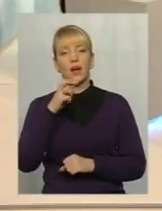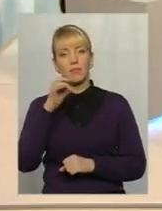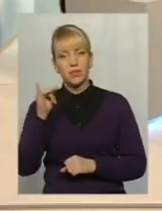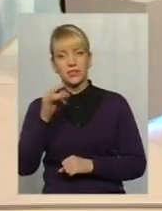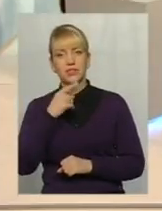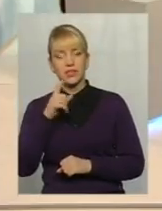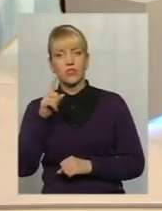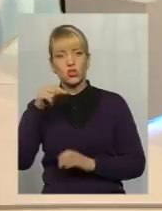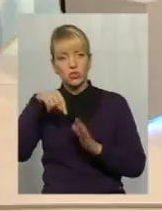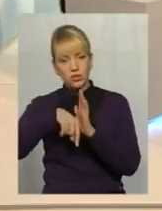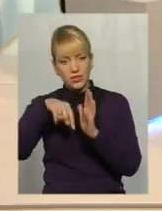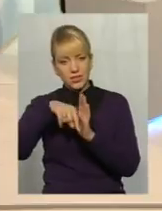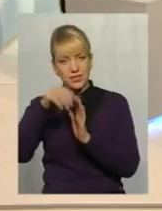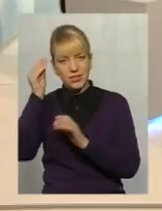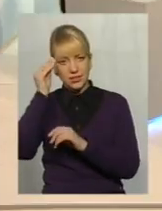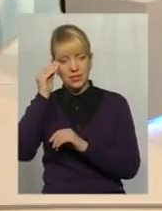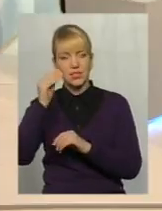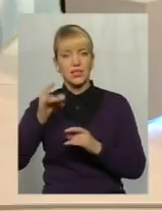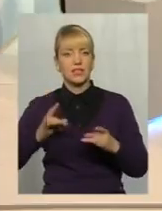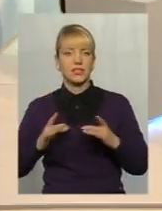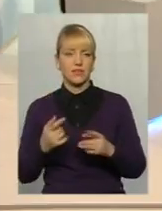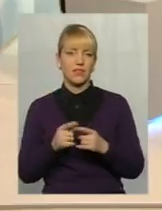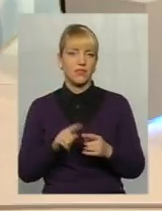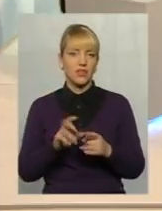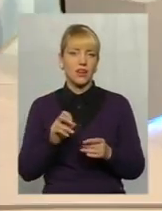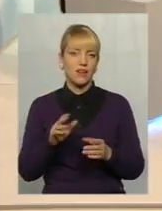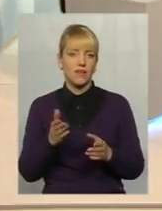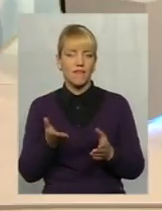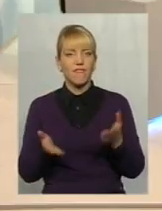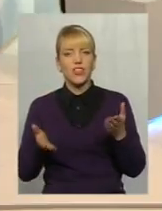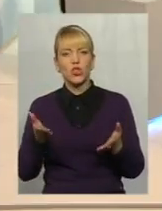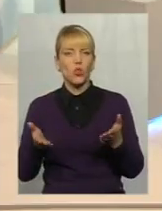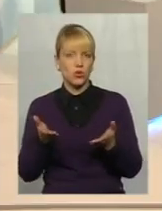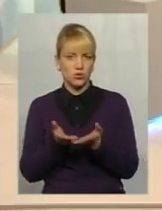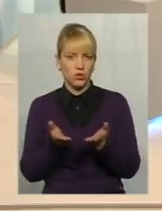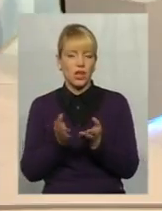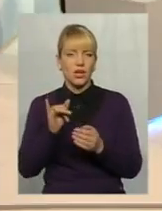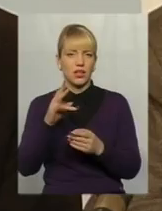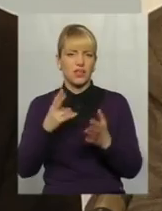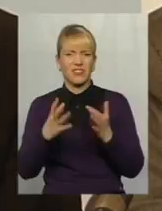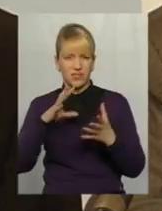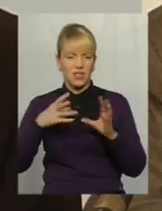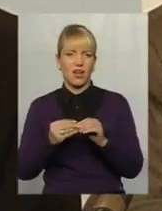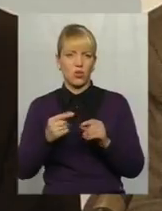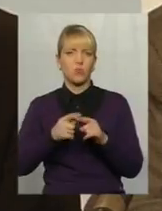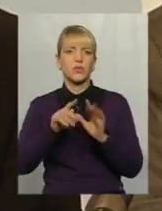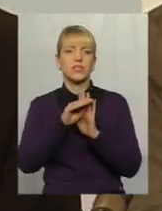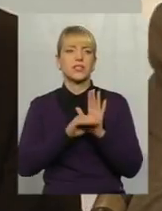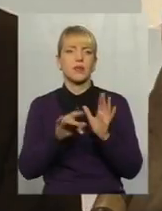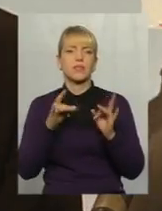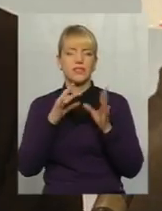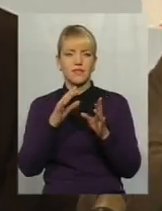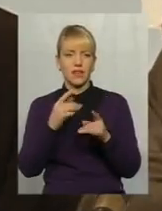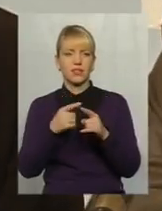свят загалом, той, що надається, він такий досить відносний. І те, як вони святкуються. І загалом оця система свят, навіть